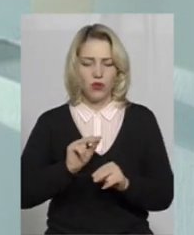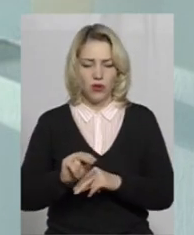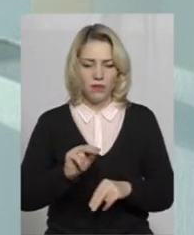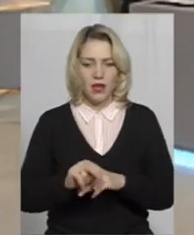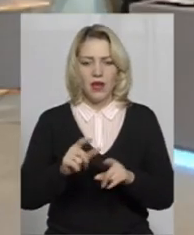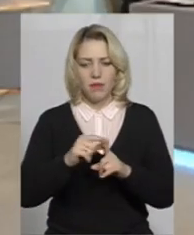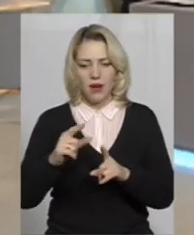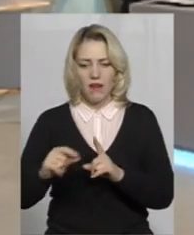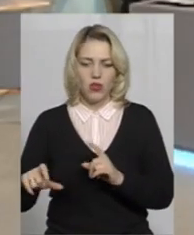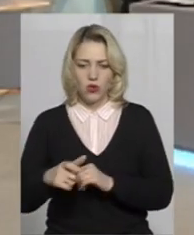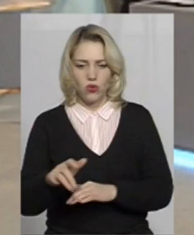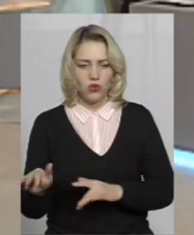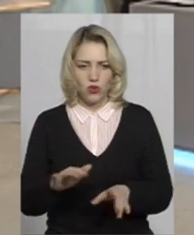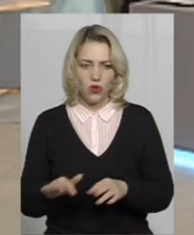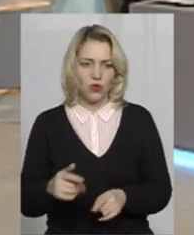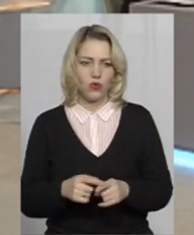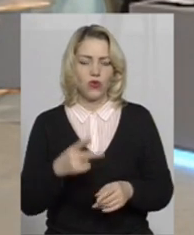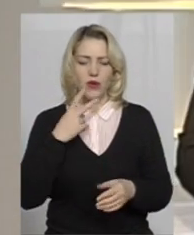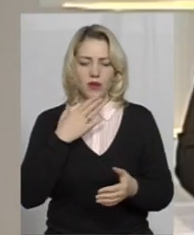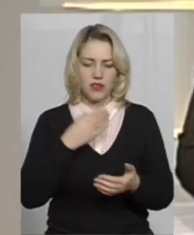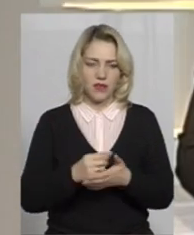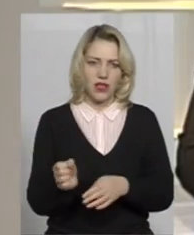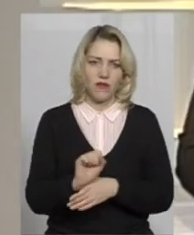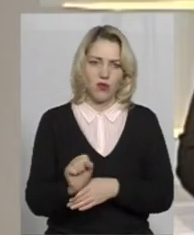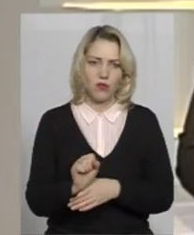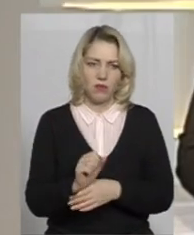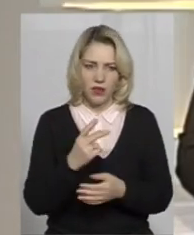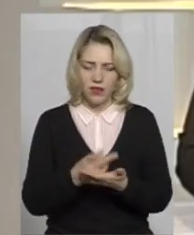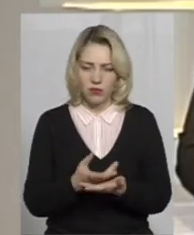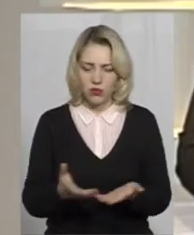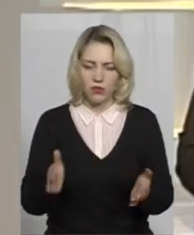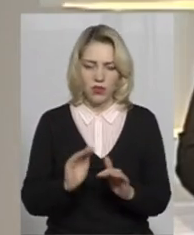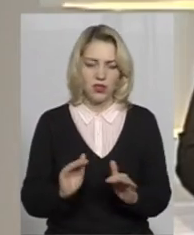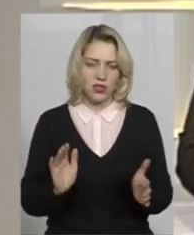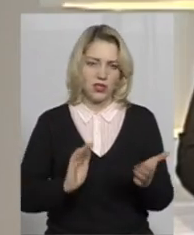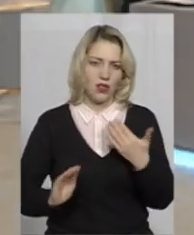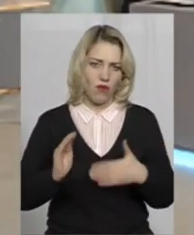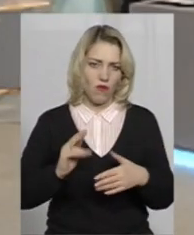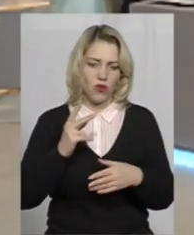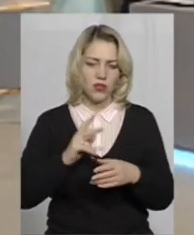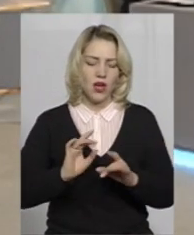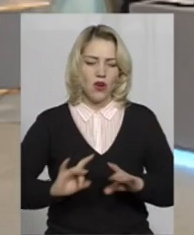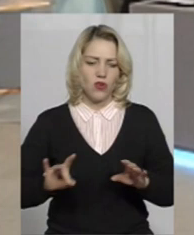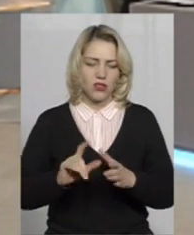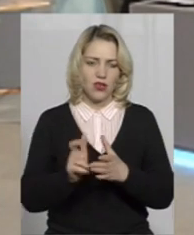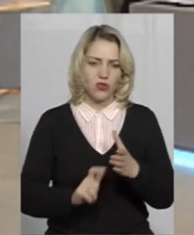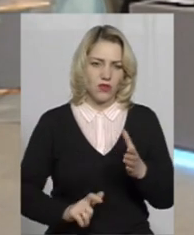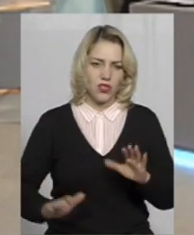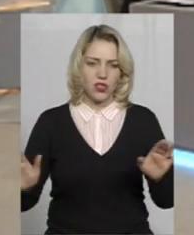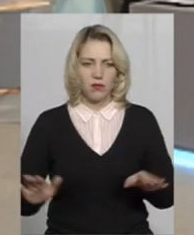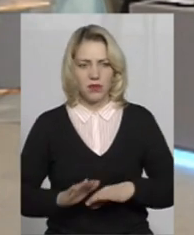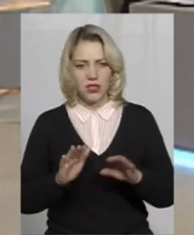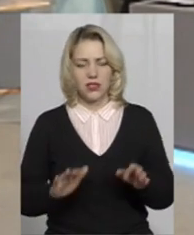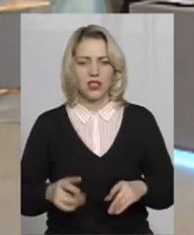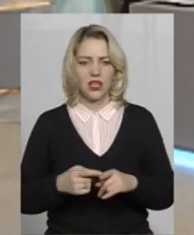руху, показуємо рухи регулювальника, свій автомобіль демонструємо. Дітки з задоволенням розказують віршики, співають пісеньки,